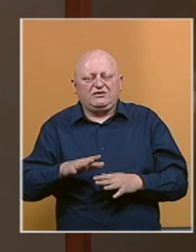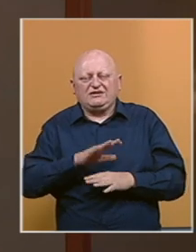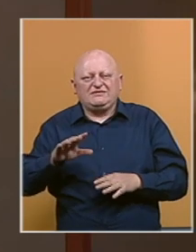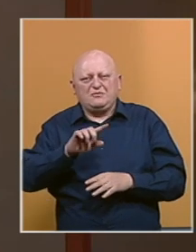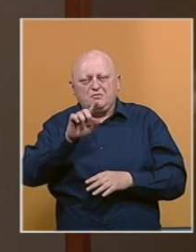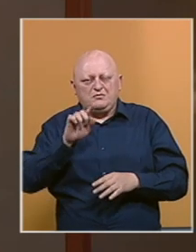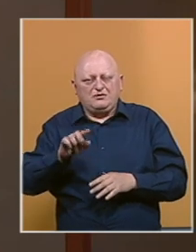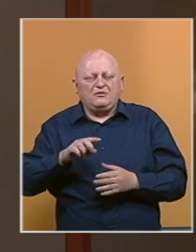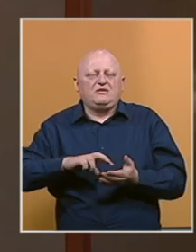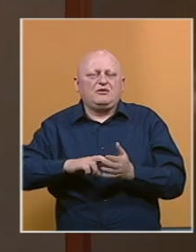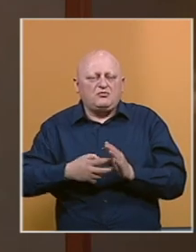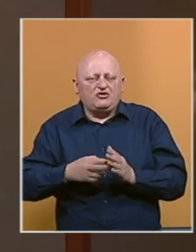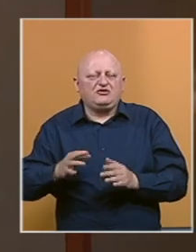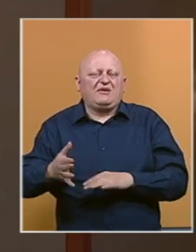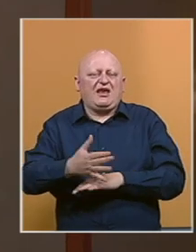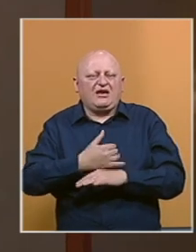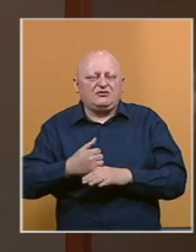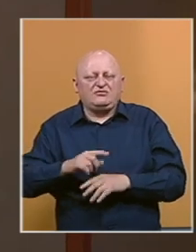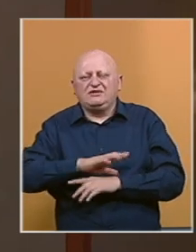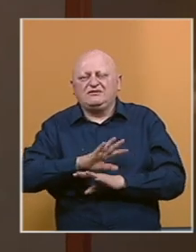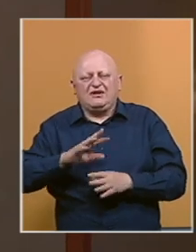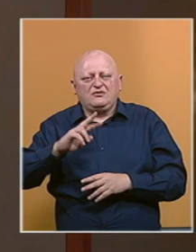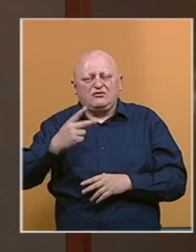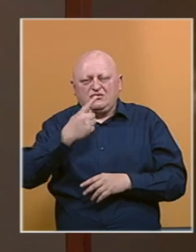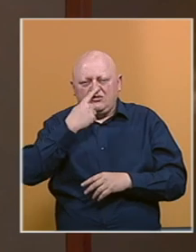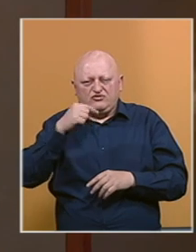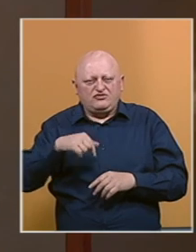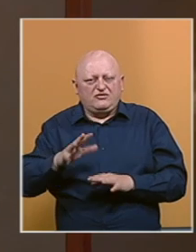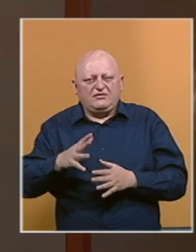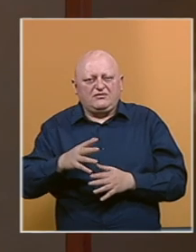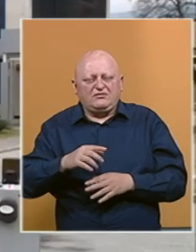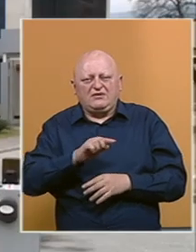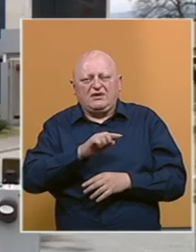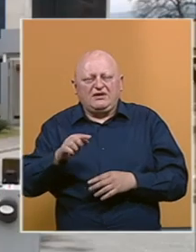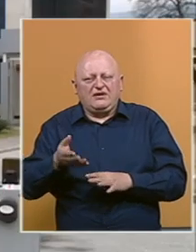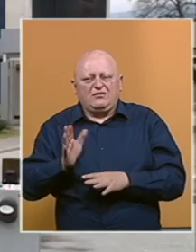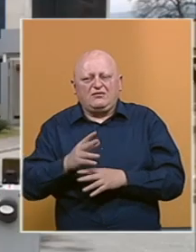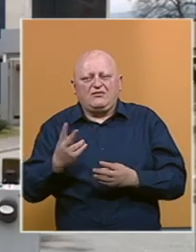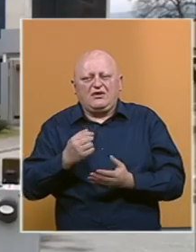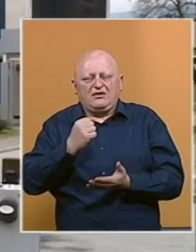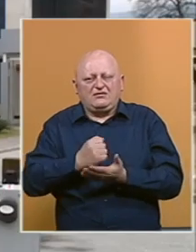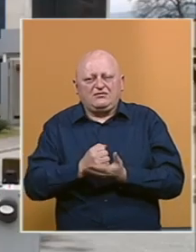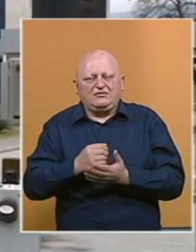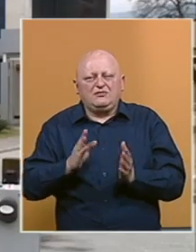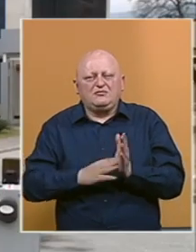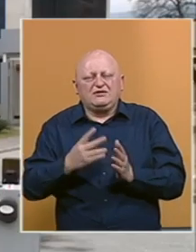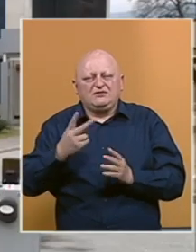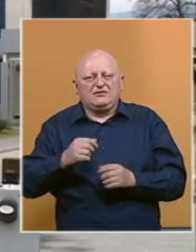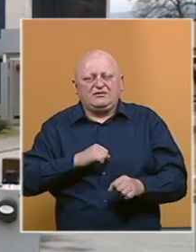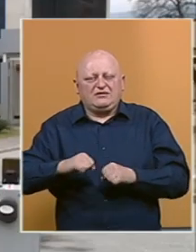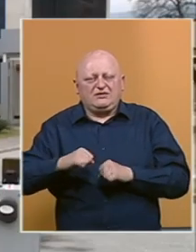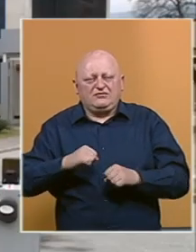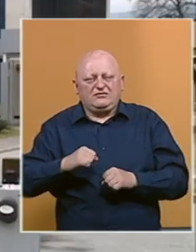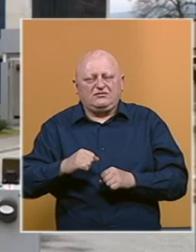pitanjima, i političkim, i ekonomskim, i svakim drugim, Rusija ovdje nema nikakvu negativnu ulogu. Kako nam je potvrdio Mirsad Vilić, direktor